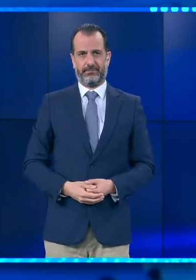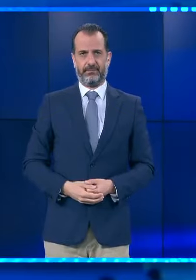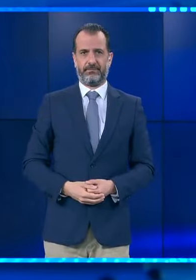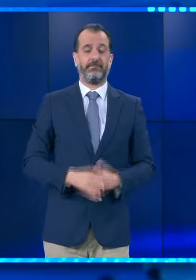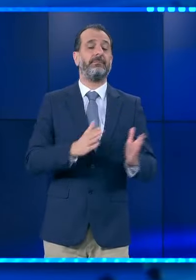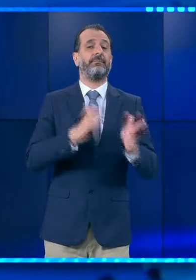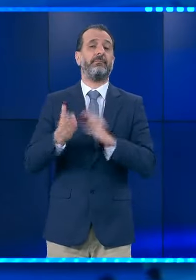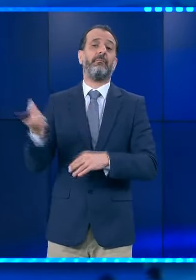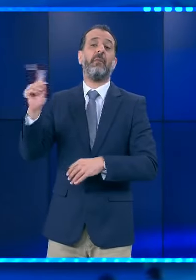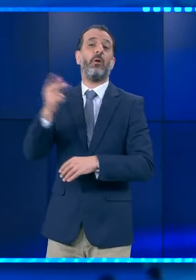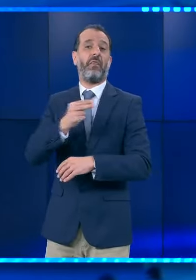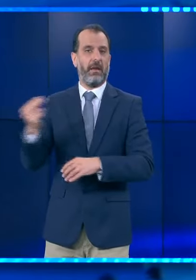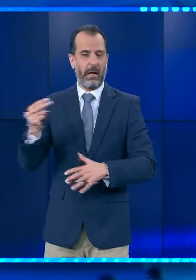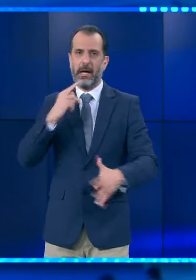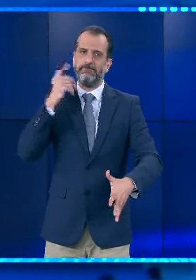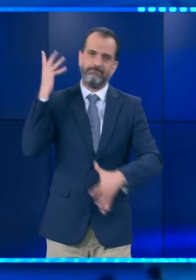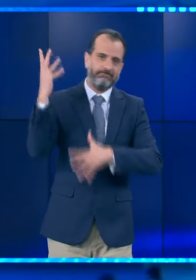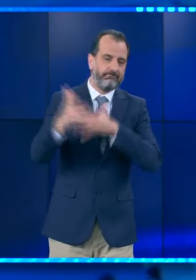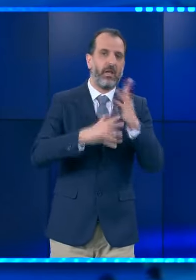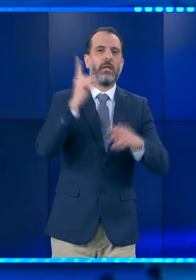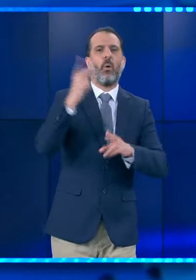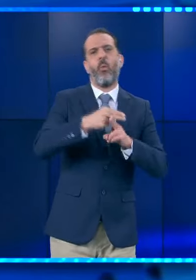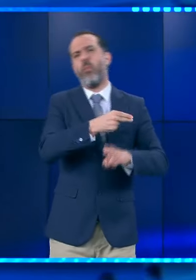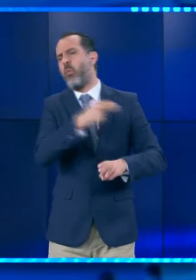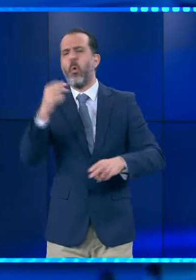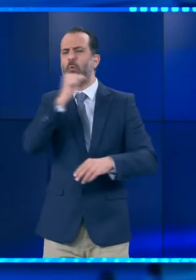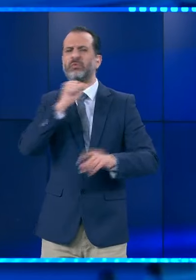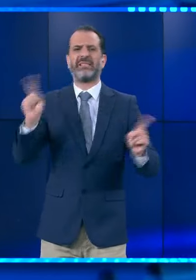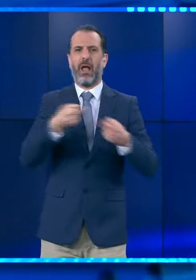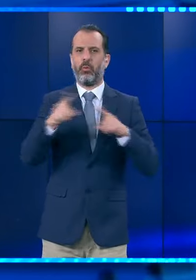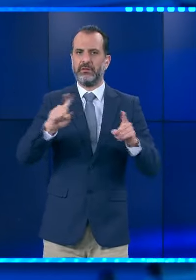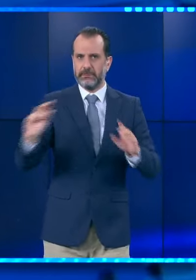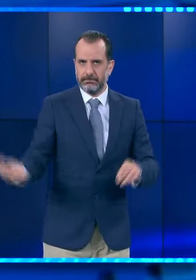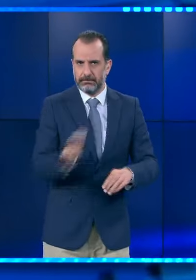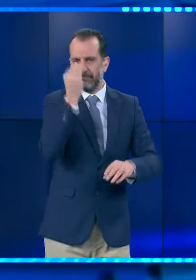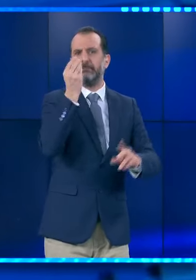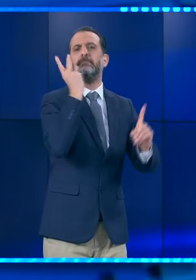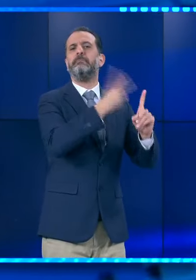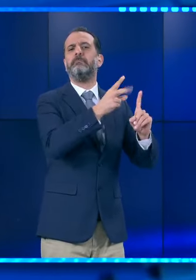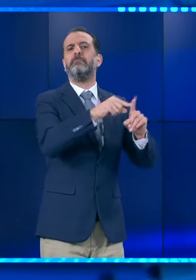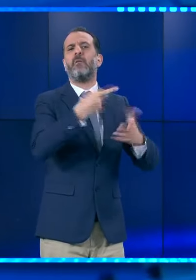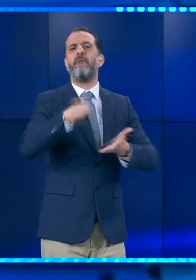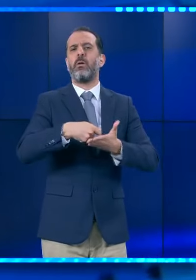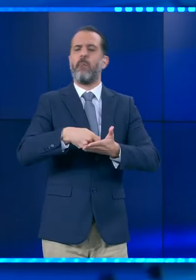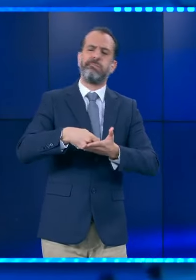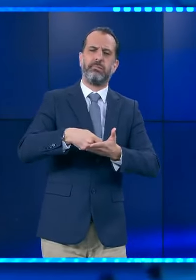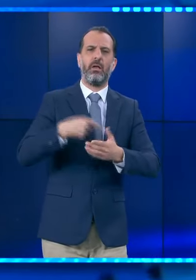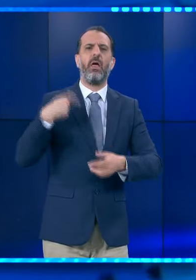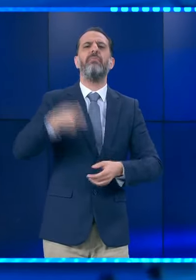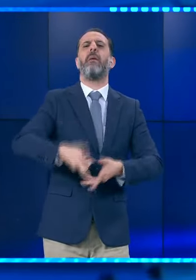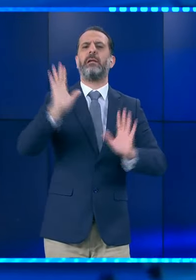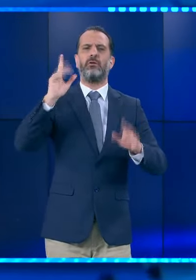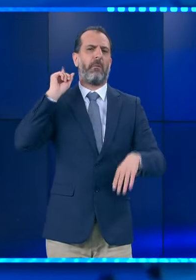Γύριος Μεσελίδας, άλλος έχει ξεσπάσει με την υπόθεση φοροδιαφυγής πασίγνωστου τραγουδιστή, που φέρεται να έχει εντοπίσει η αρχή